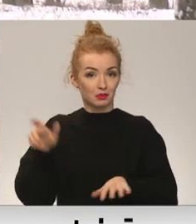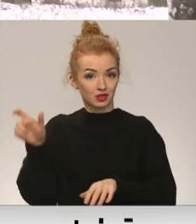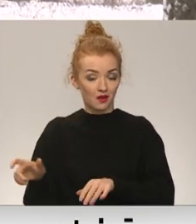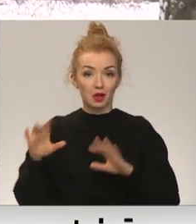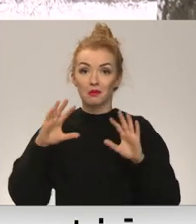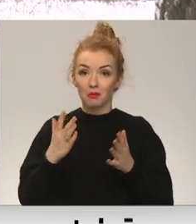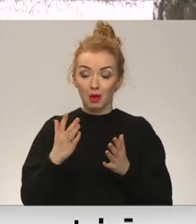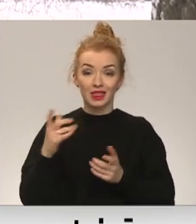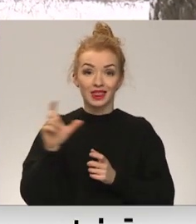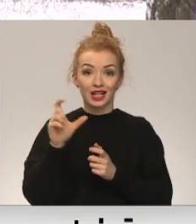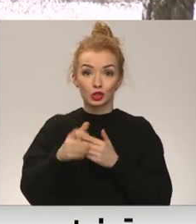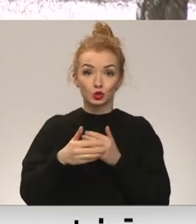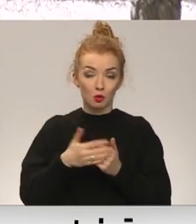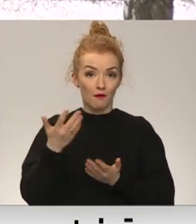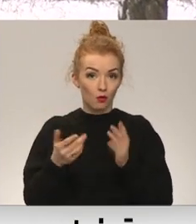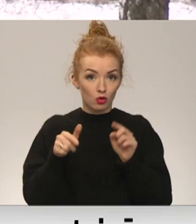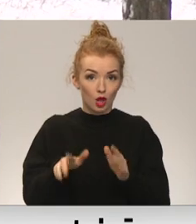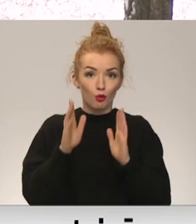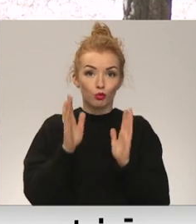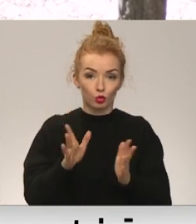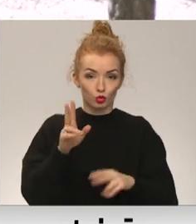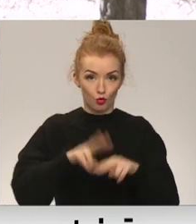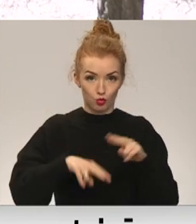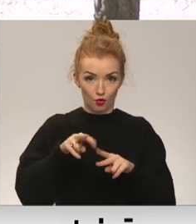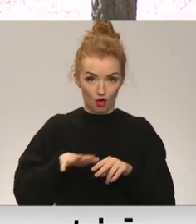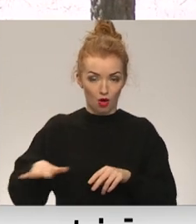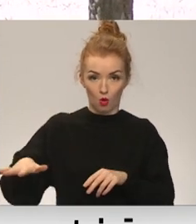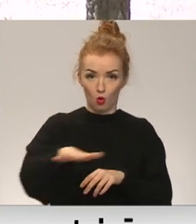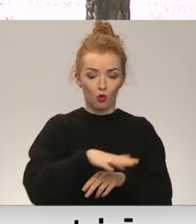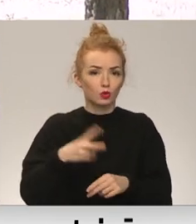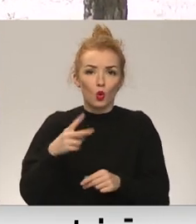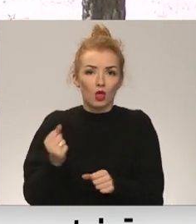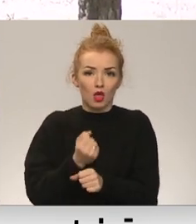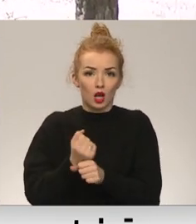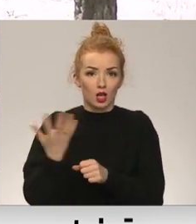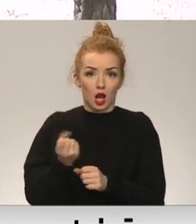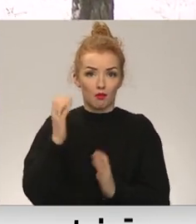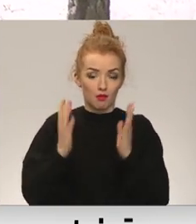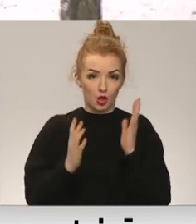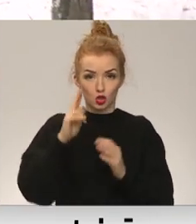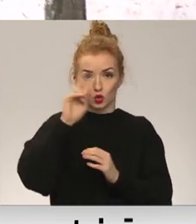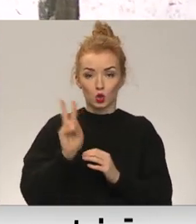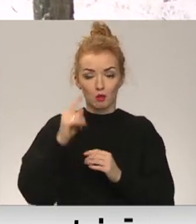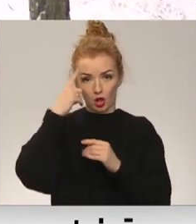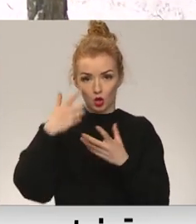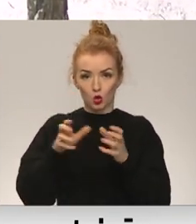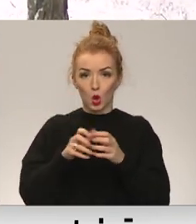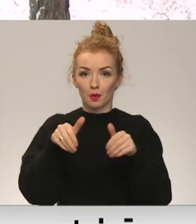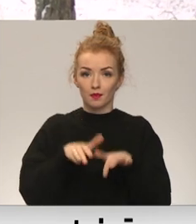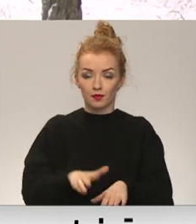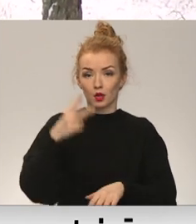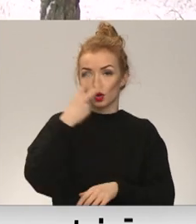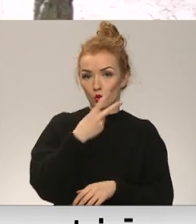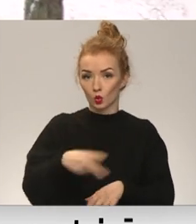iespējams, ka drīzumā šeit varētu būt būlaukums. Ko darīt ar šo mežu jūrmalas domalēms 27.